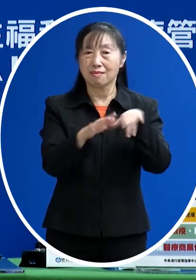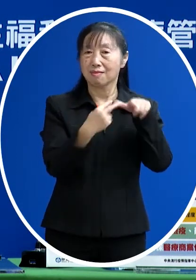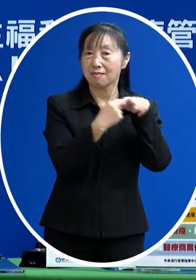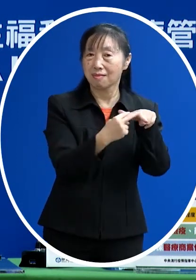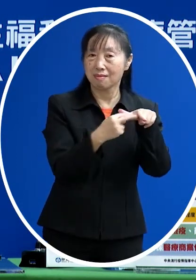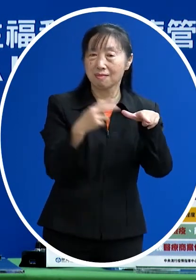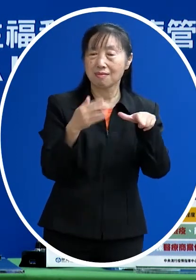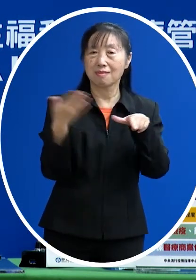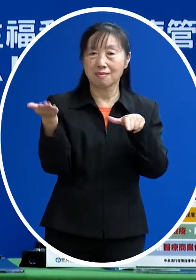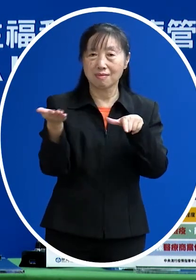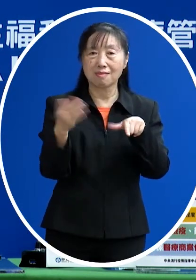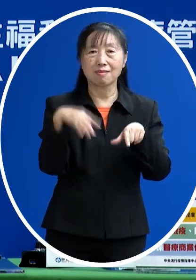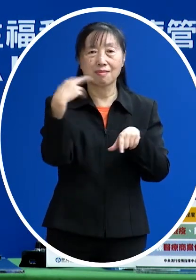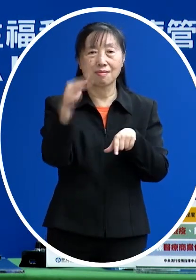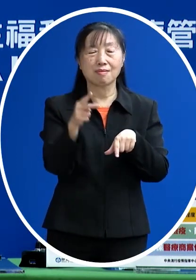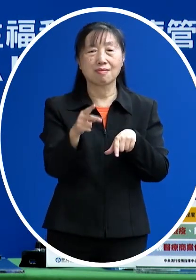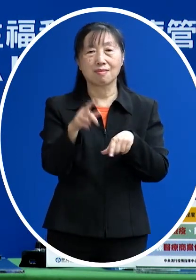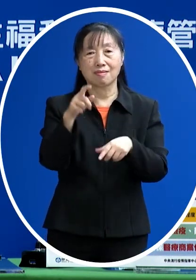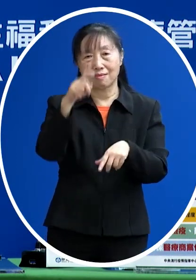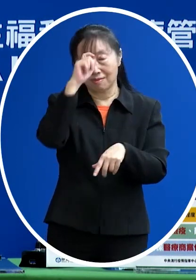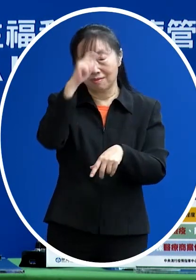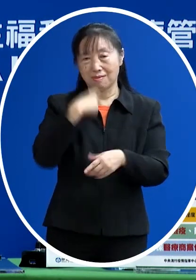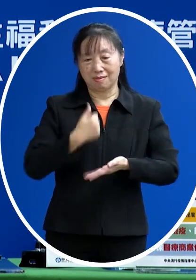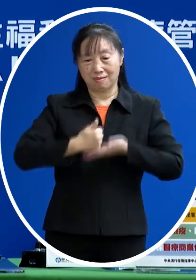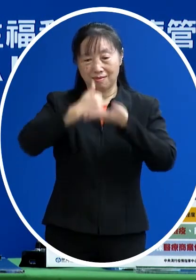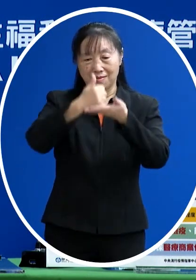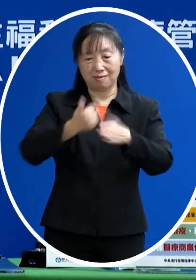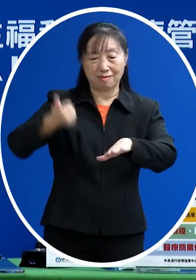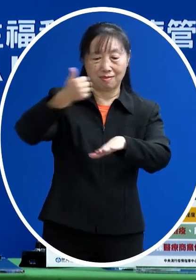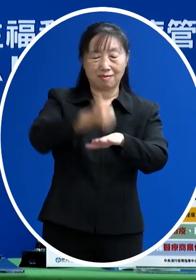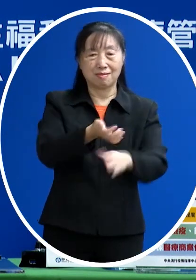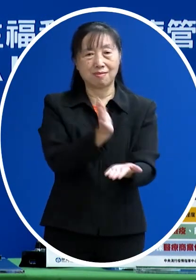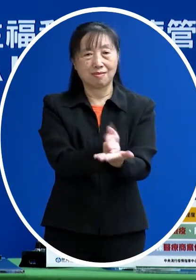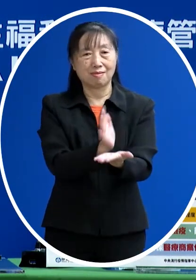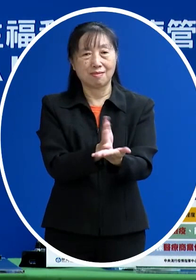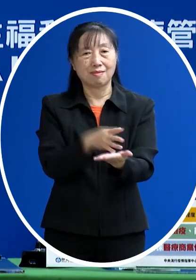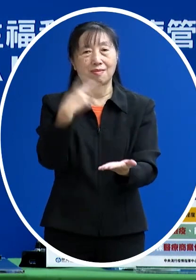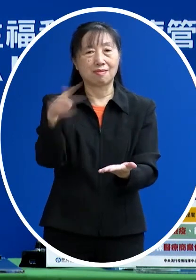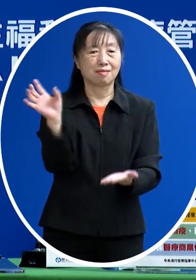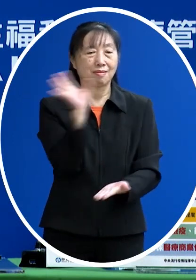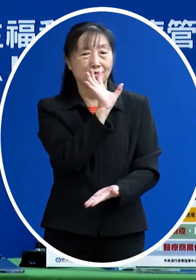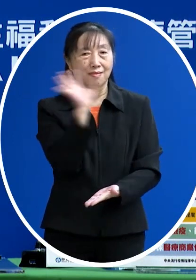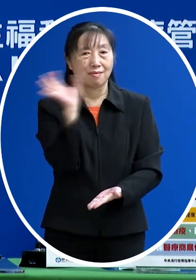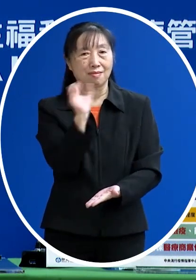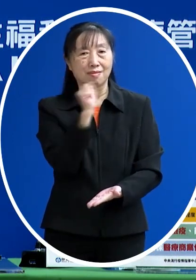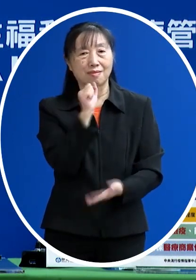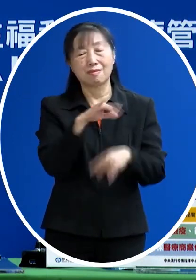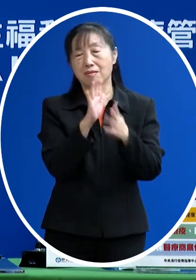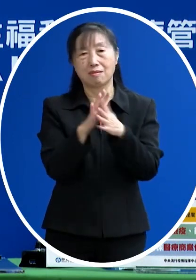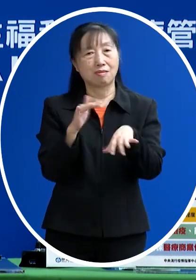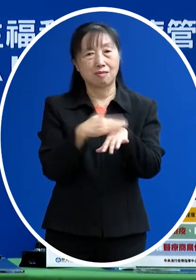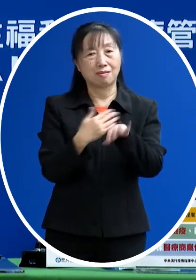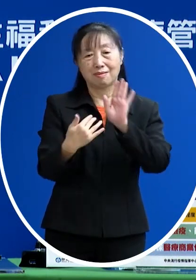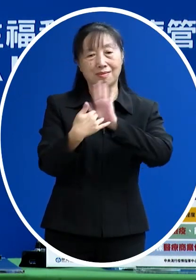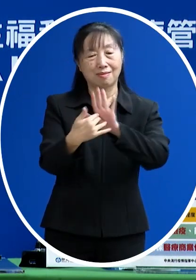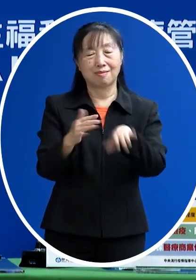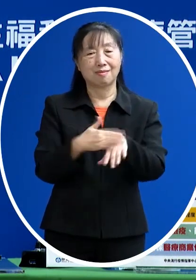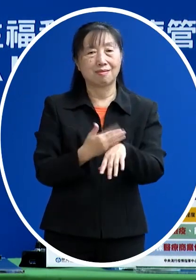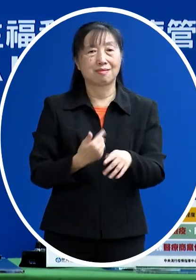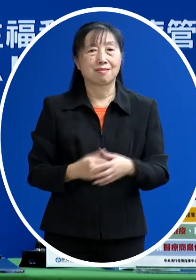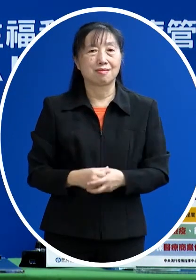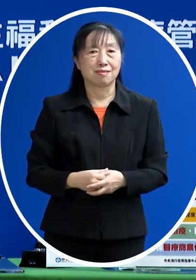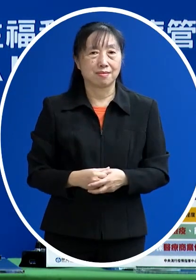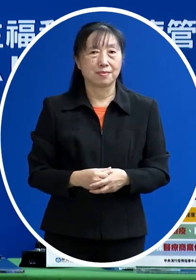然後要求我要致辭然後接下來就說要唱歌 我大概都沒有拒絕一方面